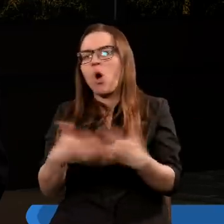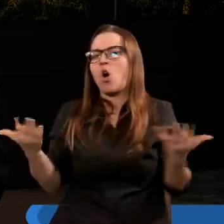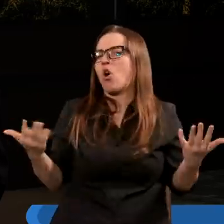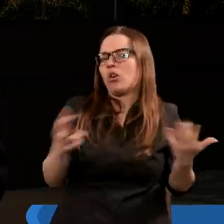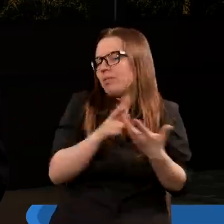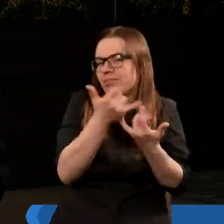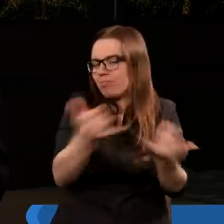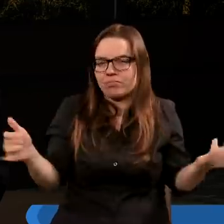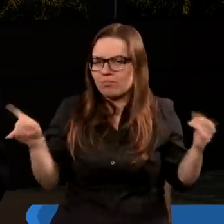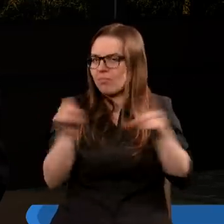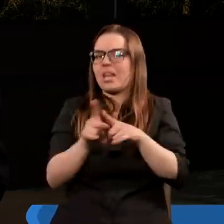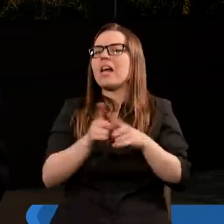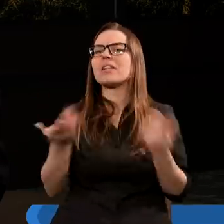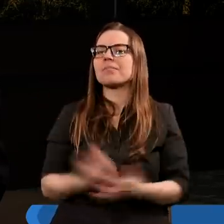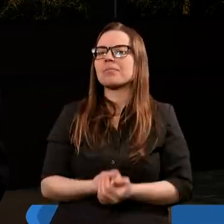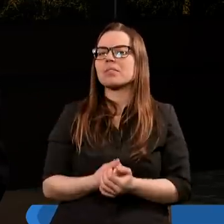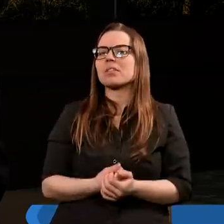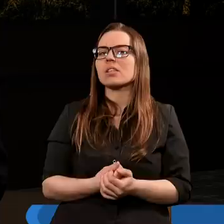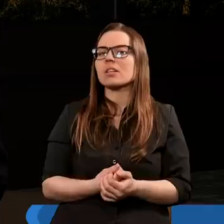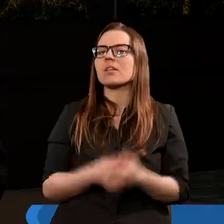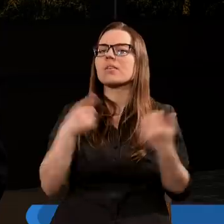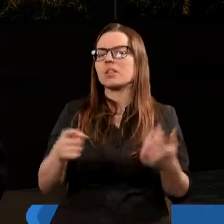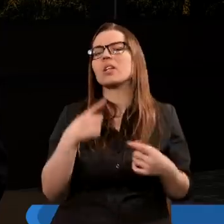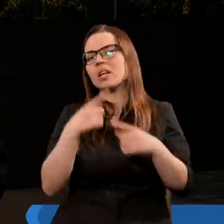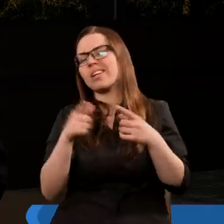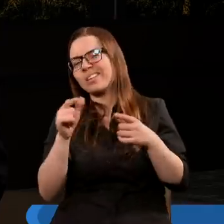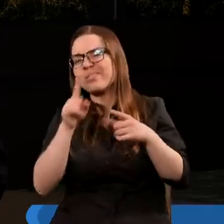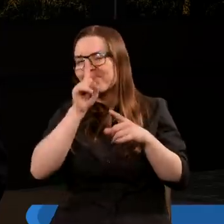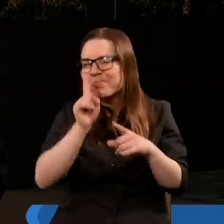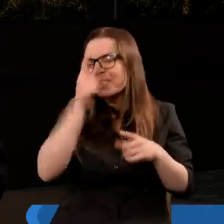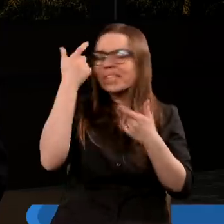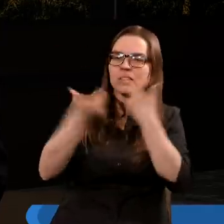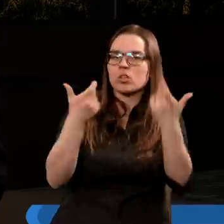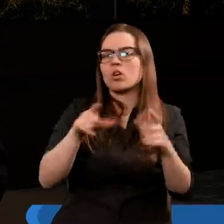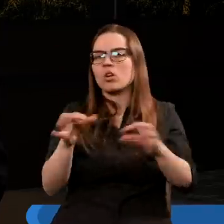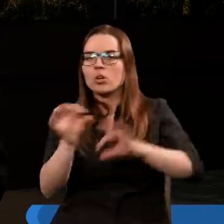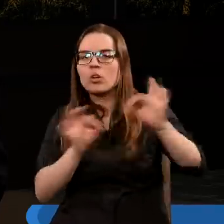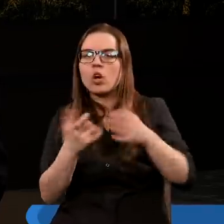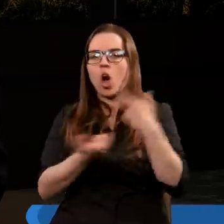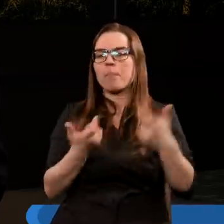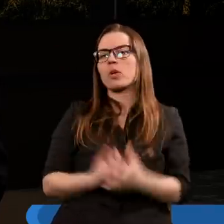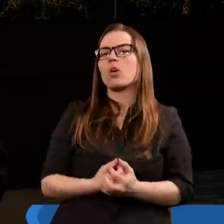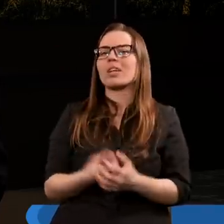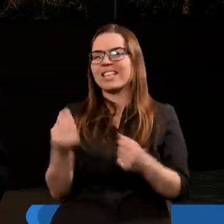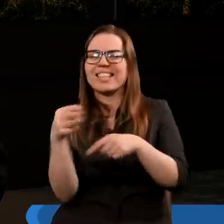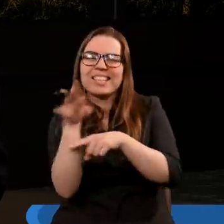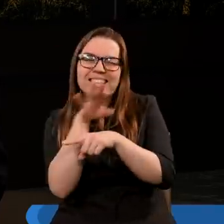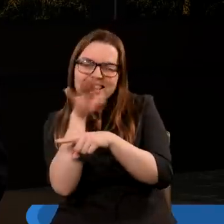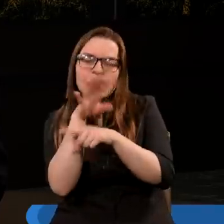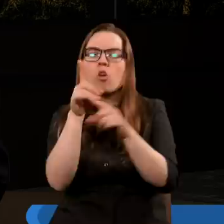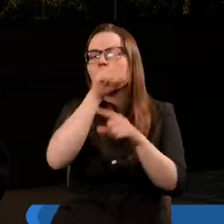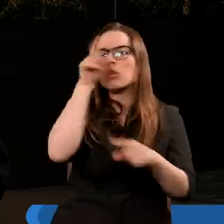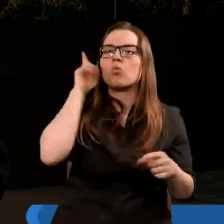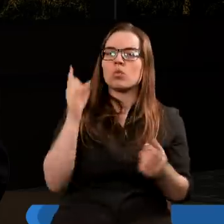bestia z ziemi, one posługują się spirytyzmem w celu zwodzenia ludzi.